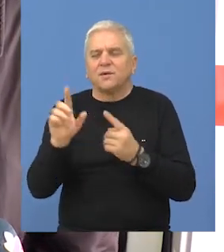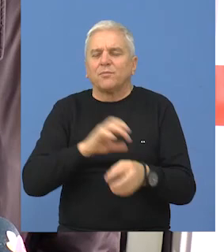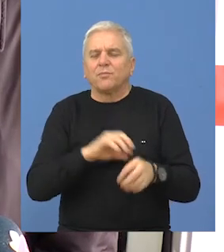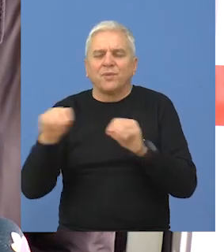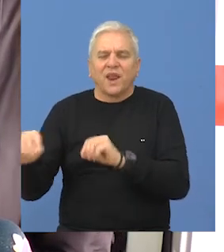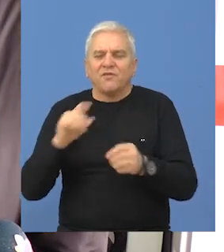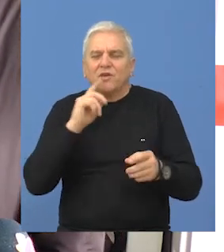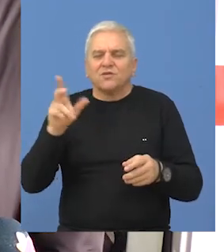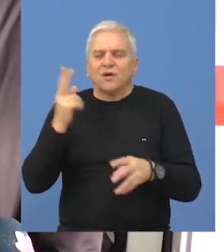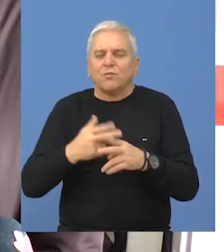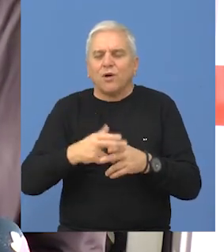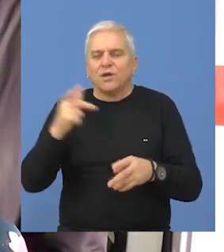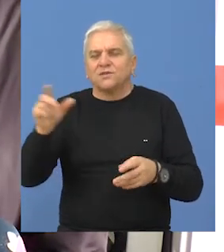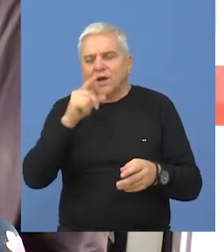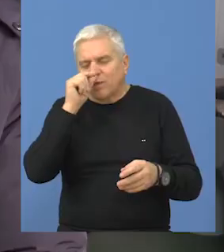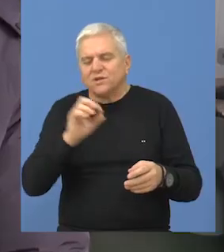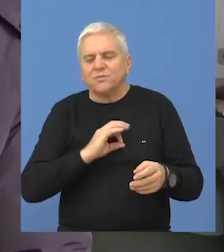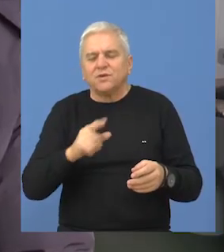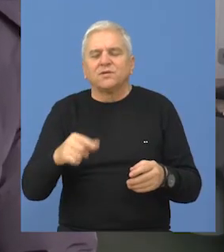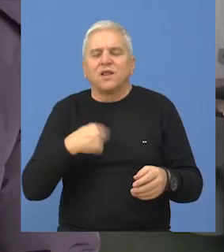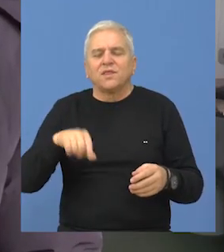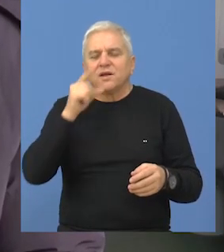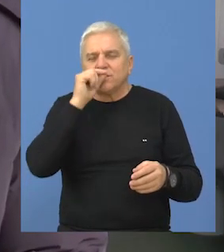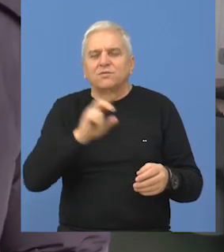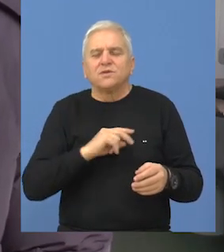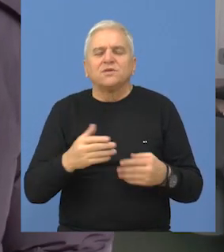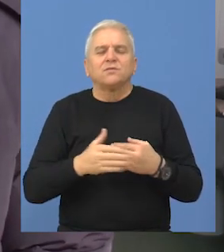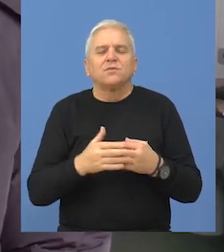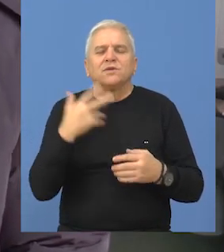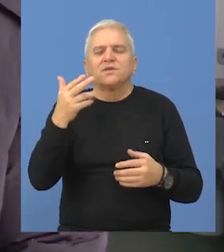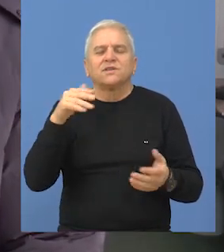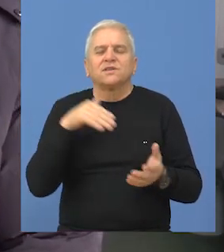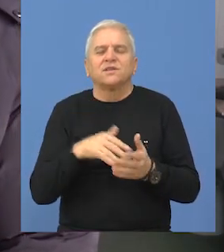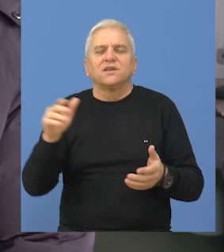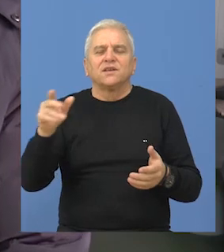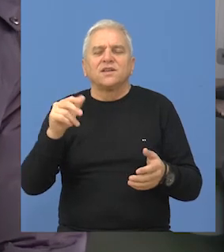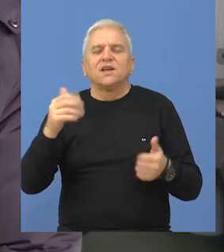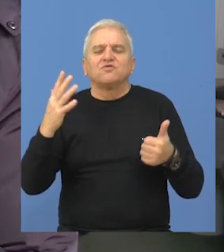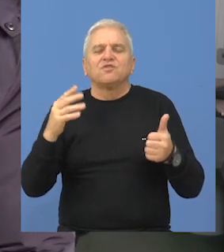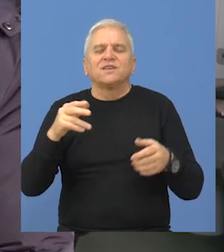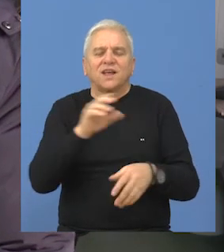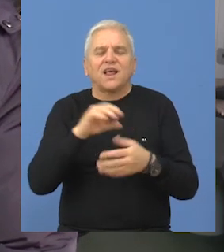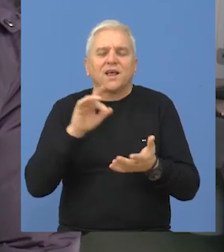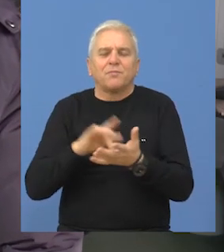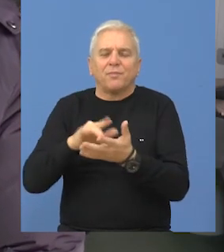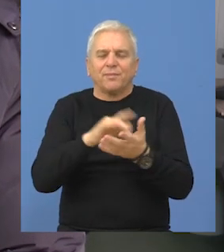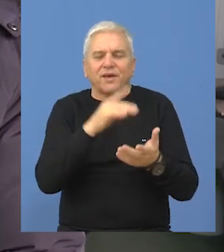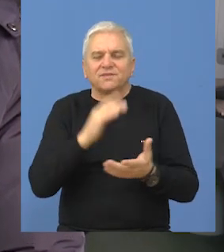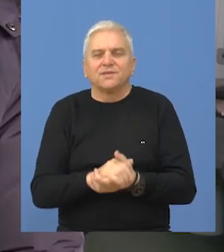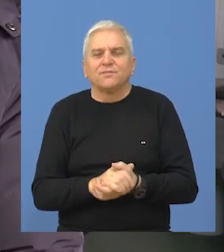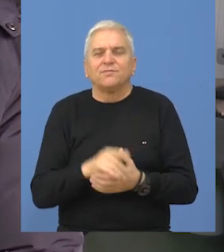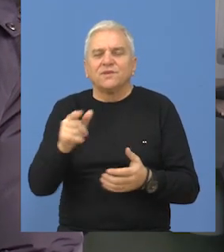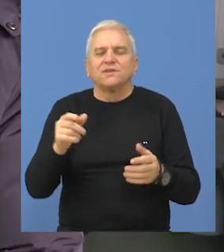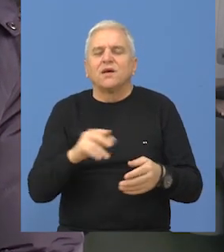prevoz pacijenata sa teritorije opštine Bečaj. Naša opština ima negde oko 30.000 stanovnika, 6 našajnih mesta, ali